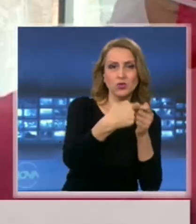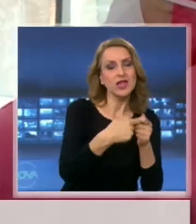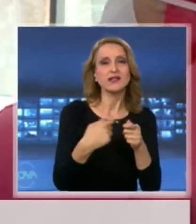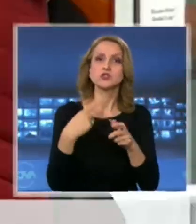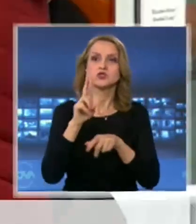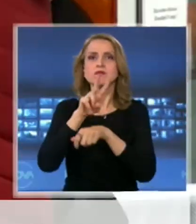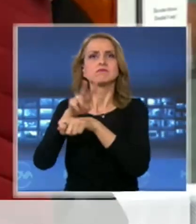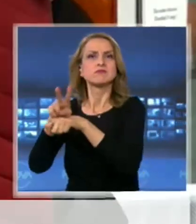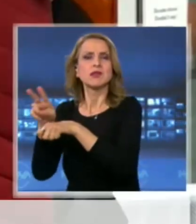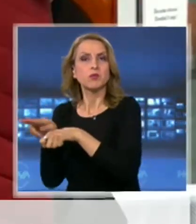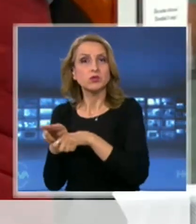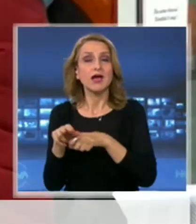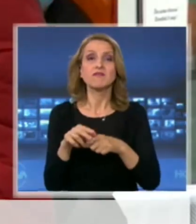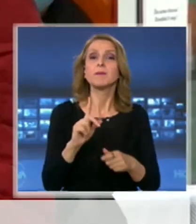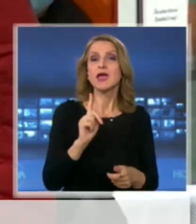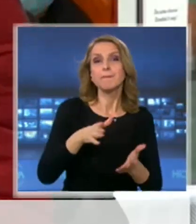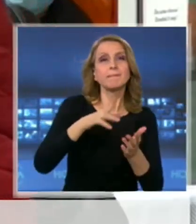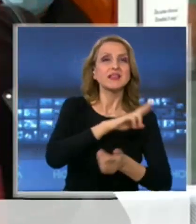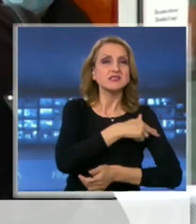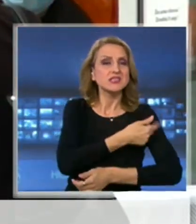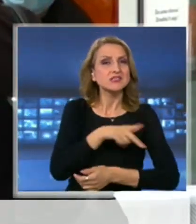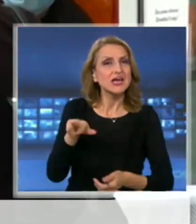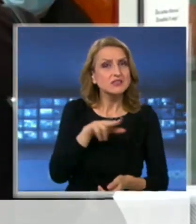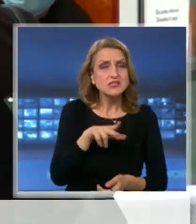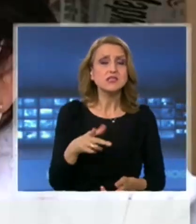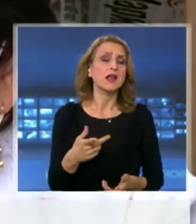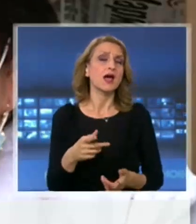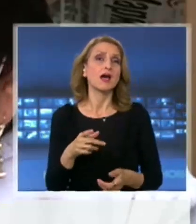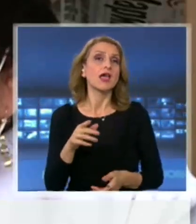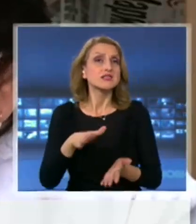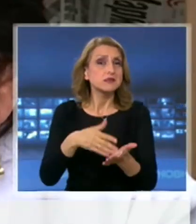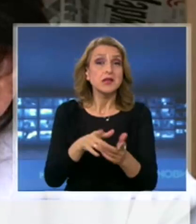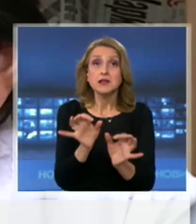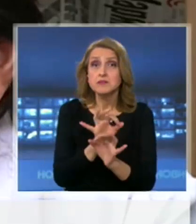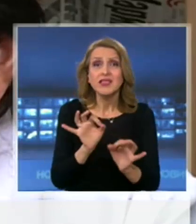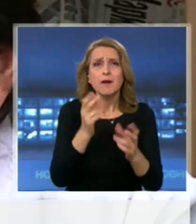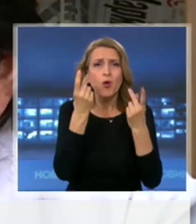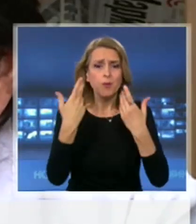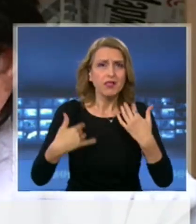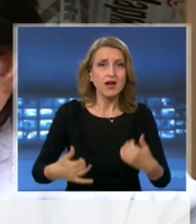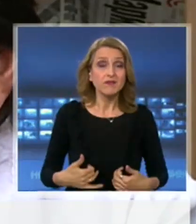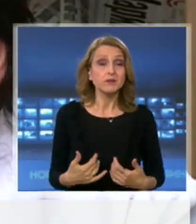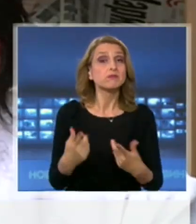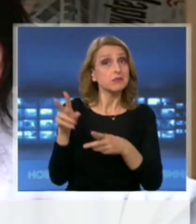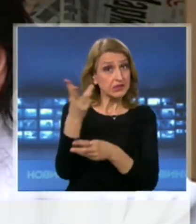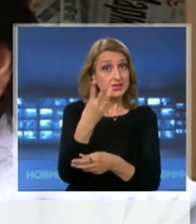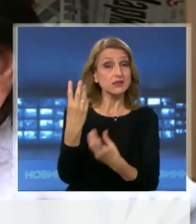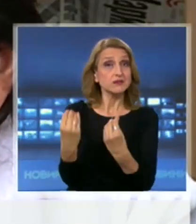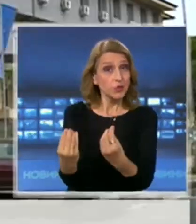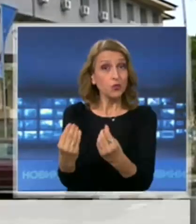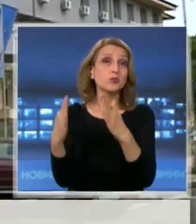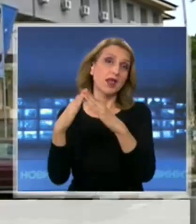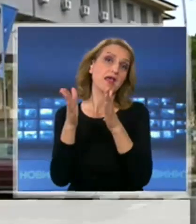Медицинската сестра и санитарките са без симптоми. Няма никакви признаци. Никакви. В добро състояние са и си